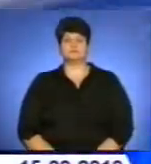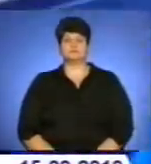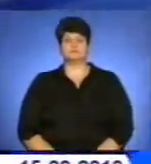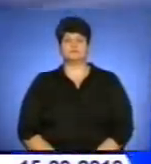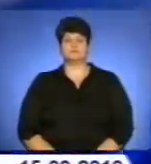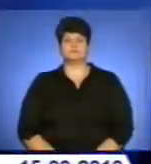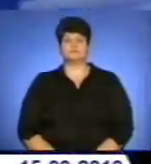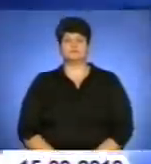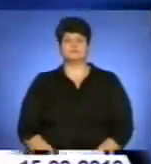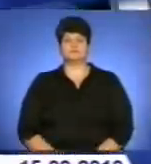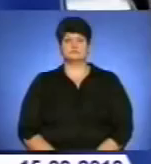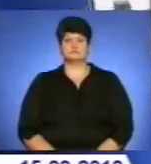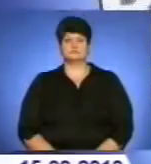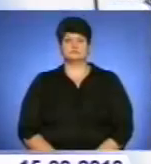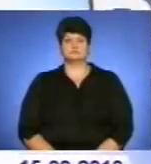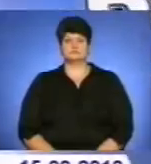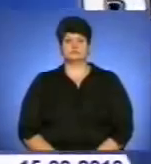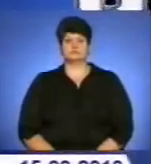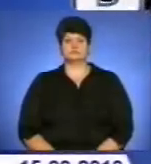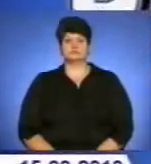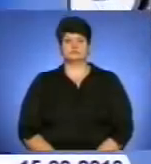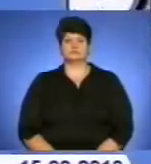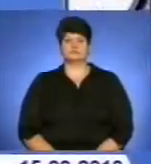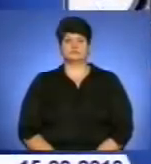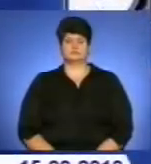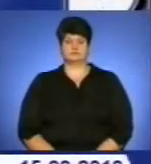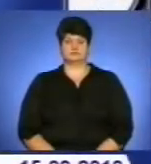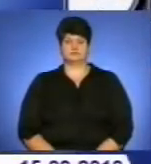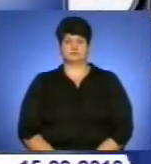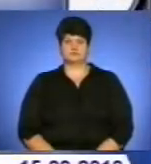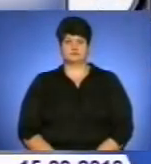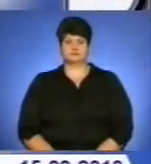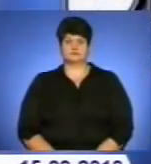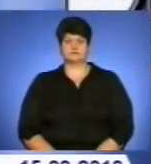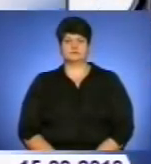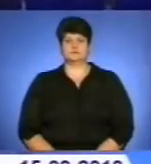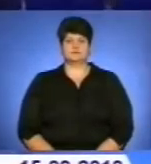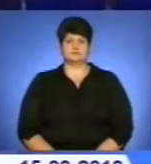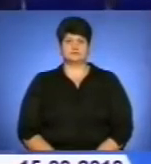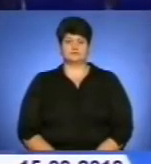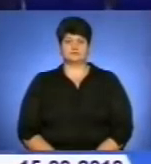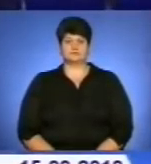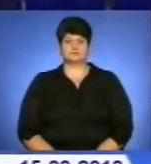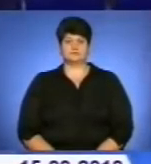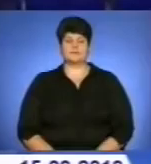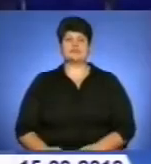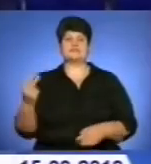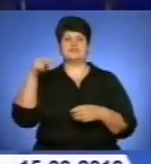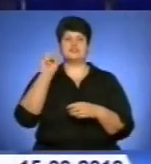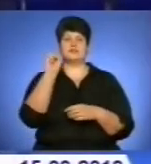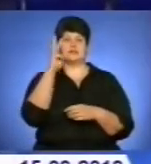маршрутні автобуси і так далі. Гаразд. Дуже вам дякую за інформацію, а ми продовжуємо воді. Дякую вам.